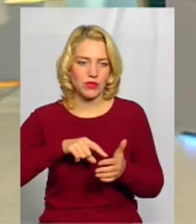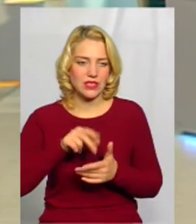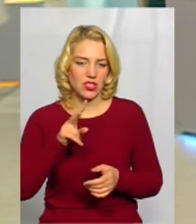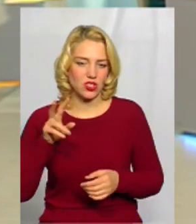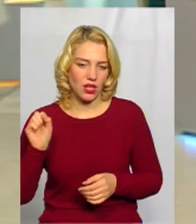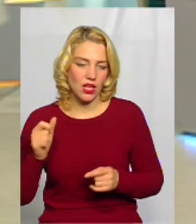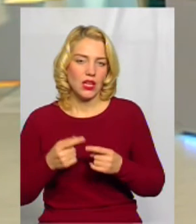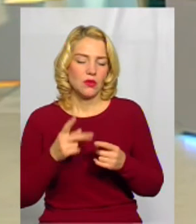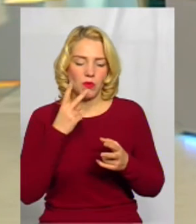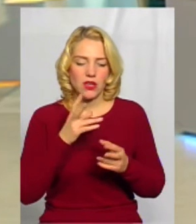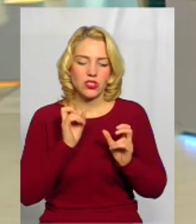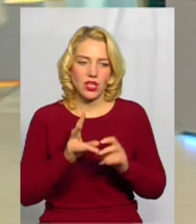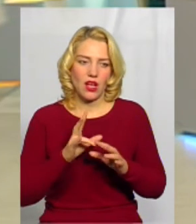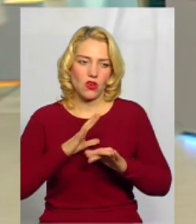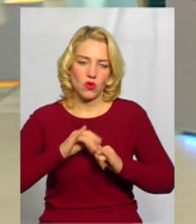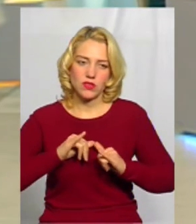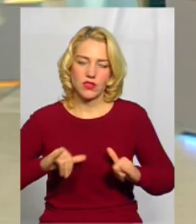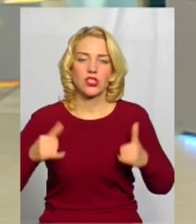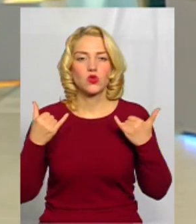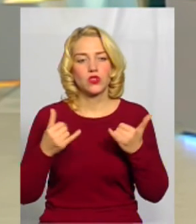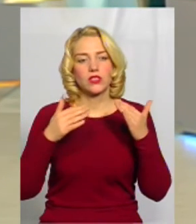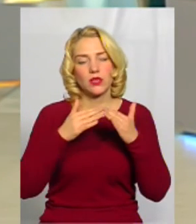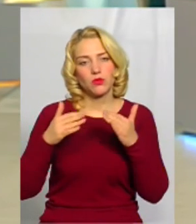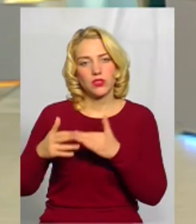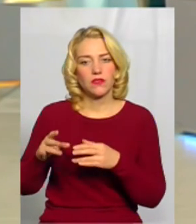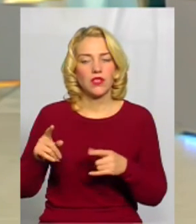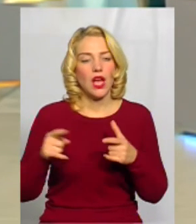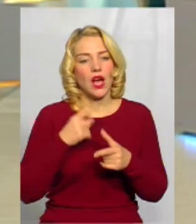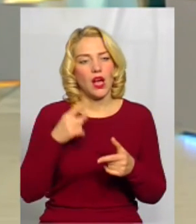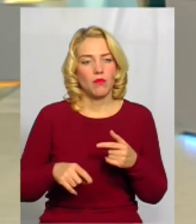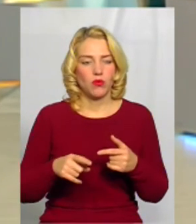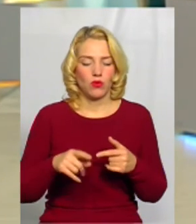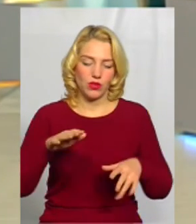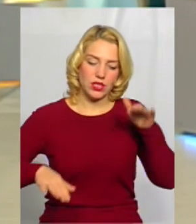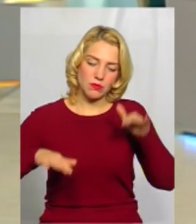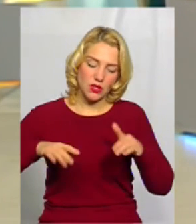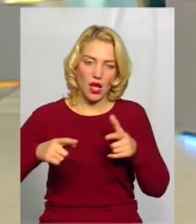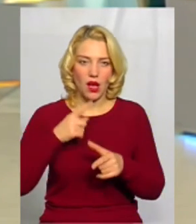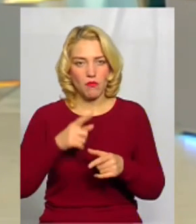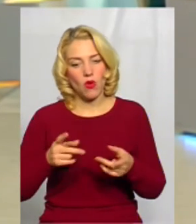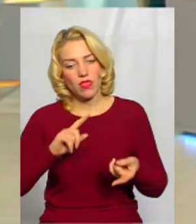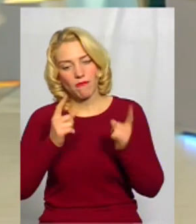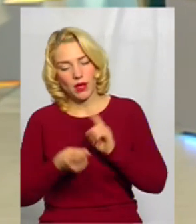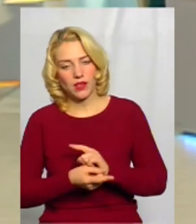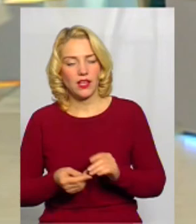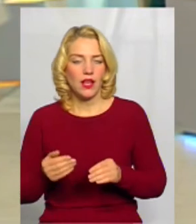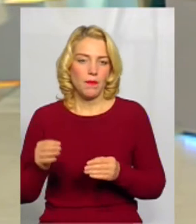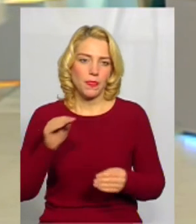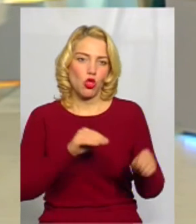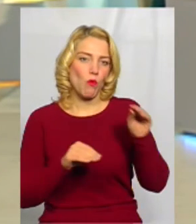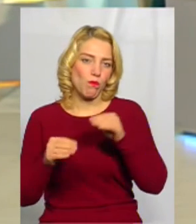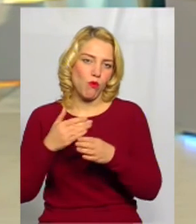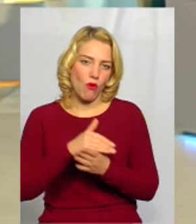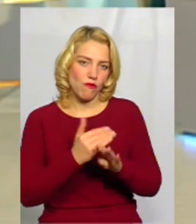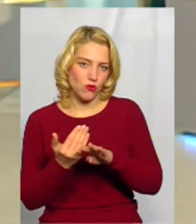розвивалося, і, ну, сучасні будівлі, як або дезгармують, або, навпаки, доповнюють це, можна і так, і так.